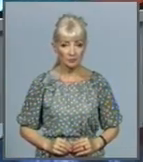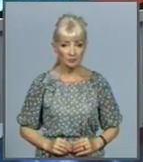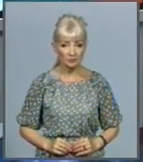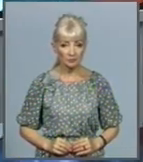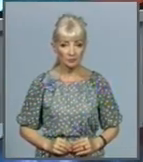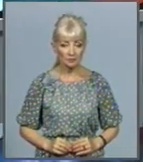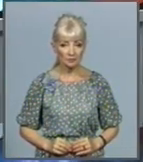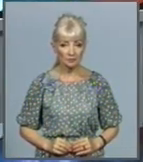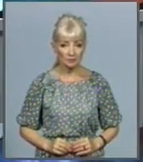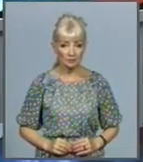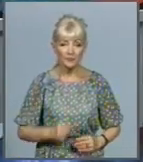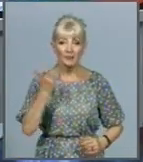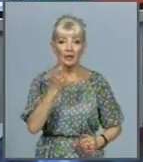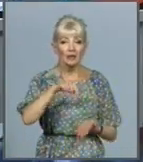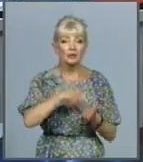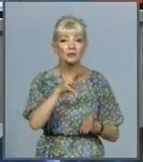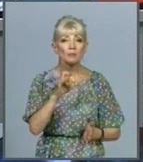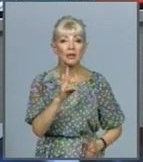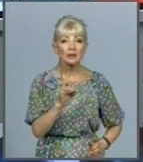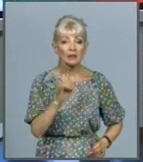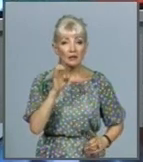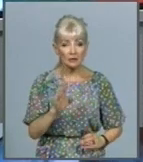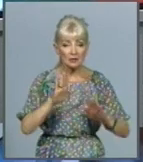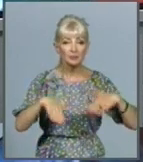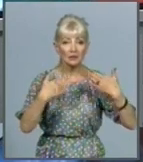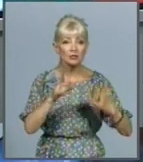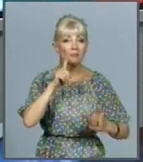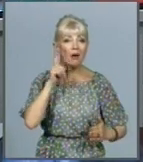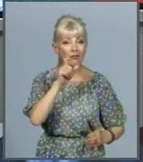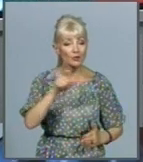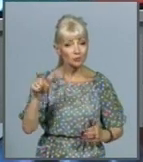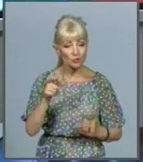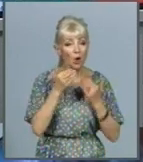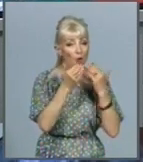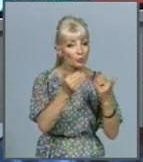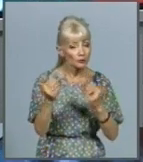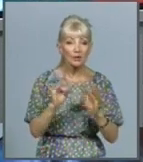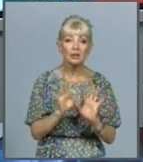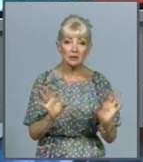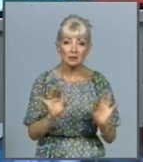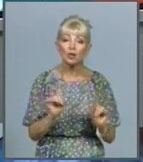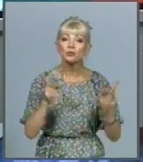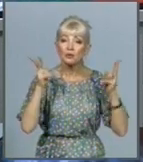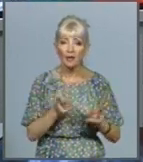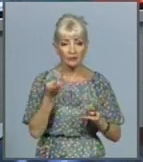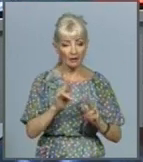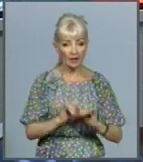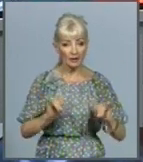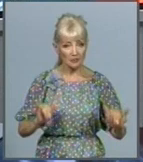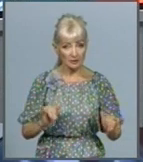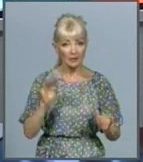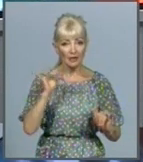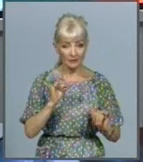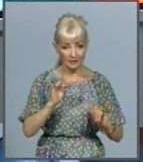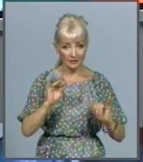Харківський міський голова Геннадій Кернес запропонував молоді пройти опитування і розповісти, що їй необхідно для розвитку і становлення. У своєму